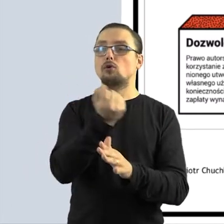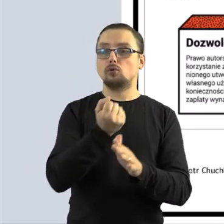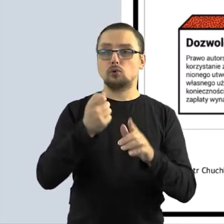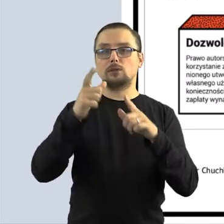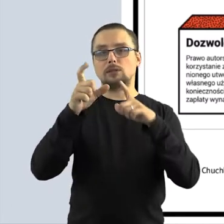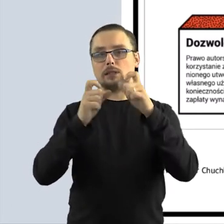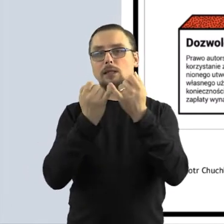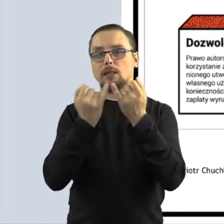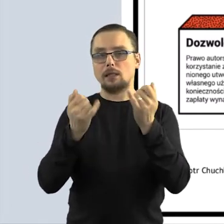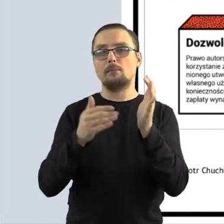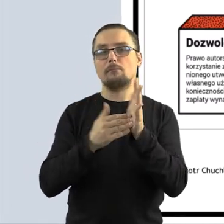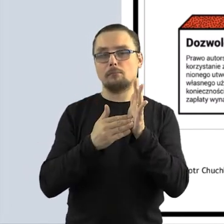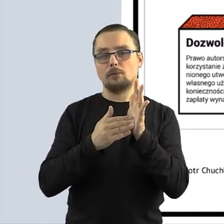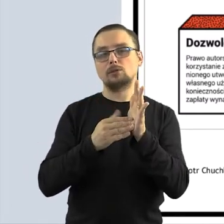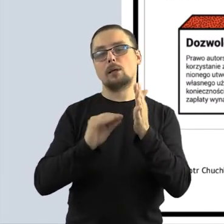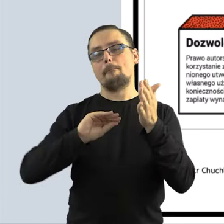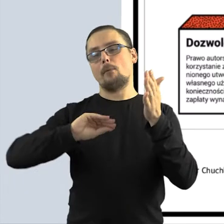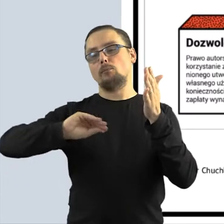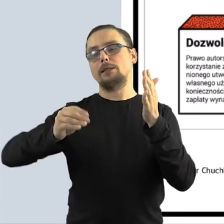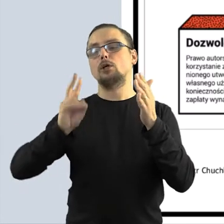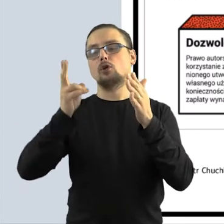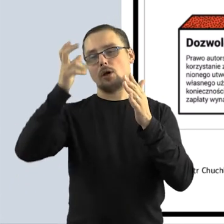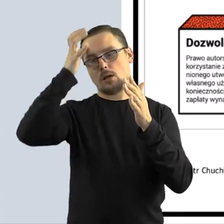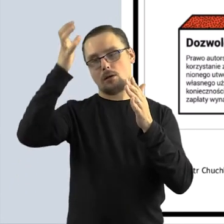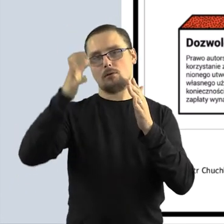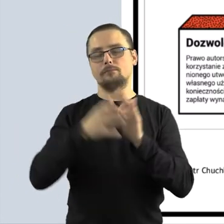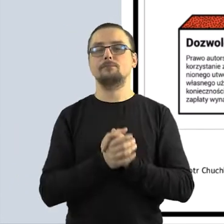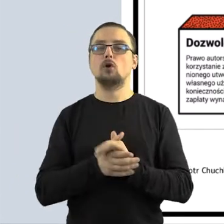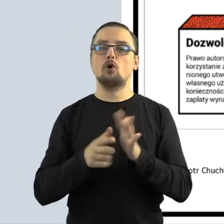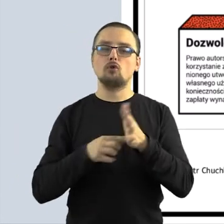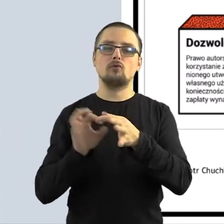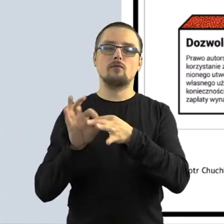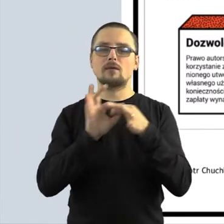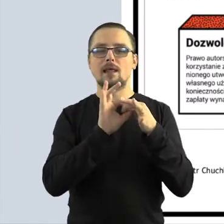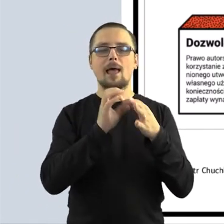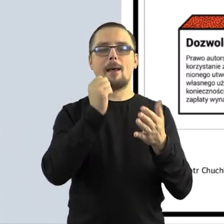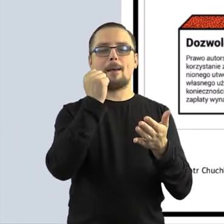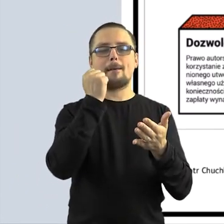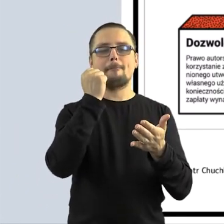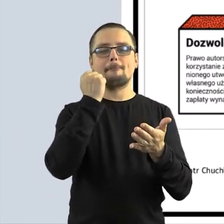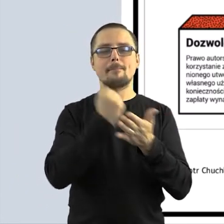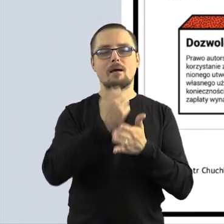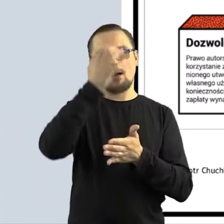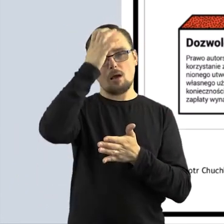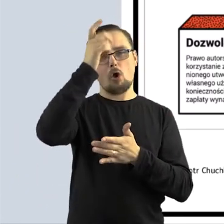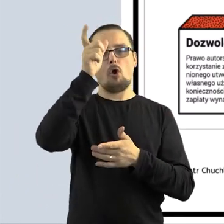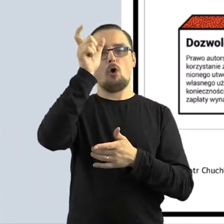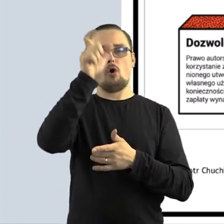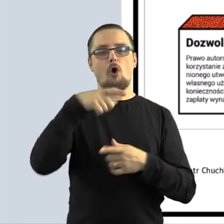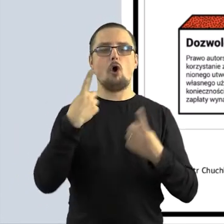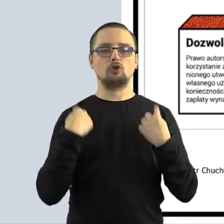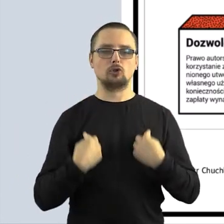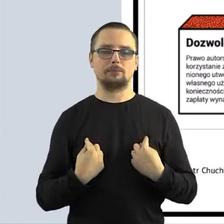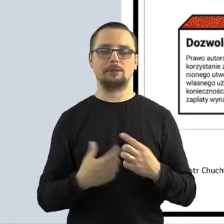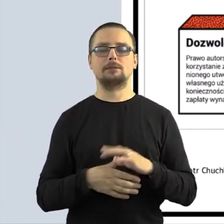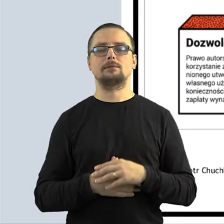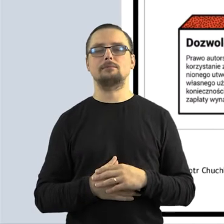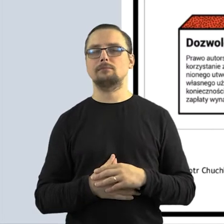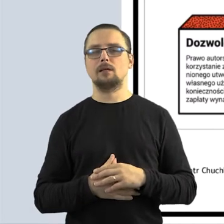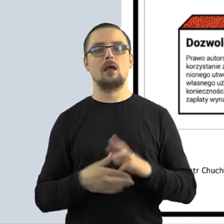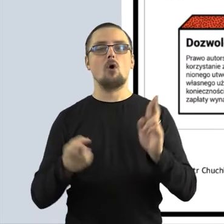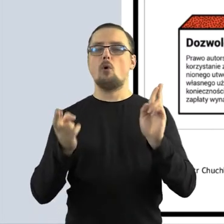autorstwa jest takim przywilejem wynikającym właśnie z praw autorskich osobistych. I tak jak mówię, to jest coś, czego nie możemy